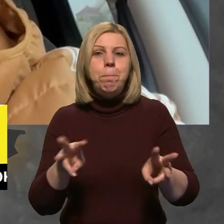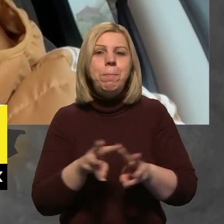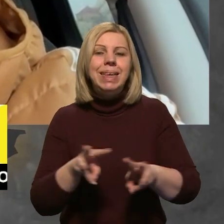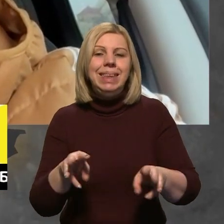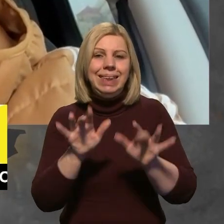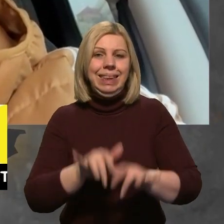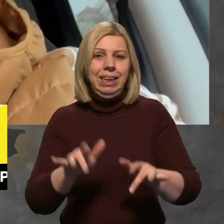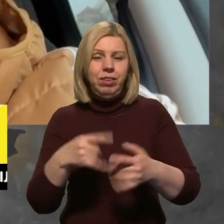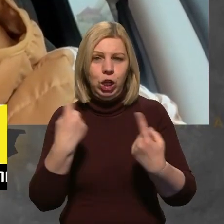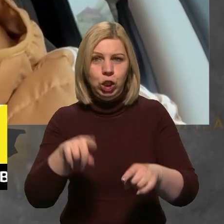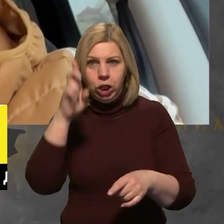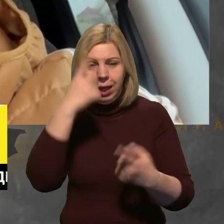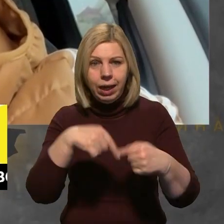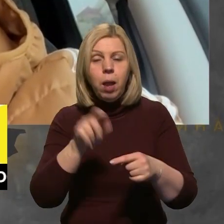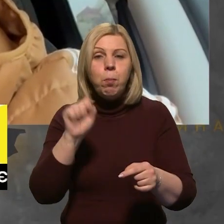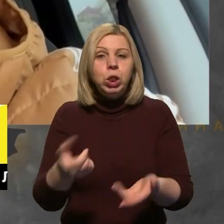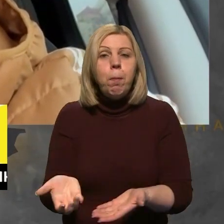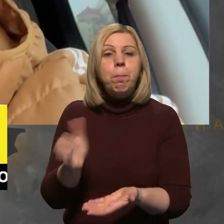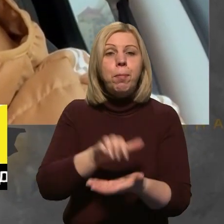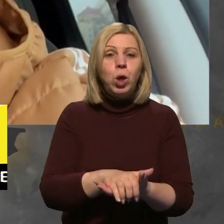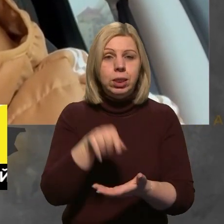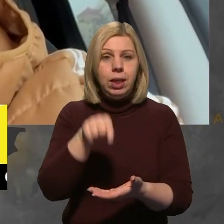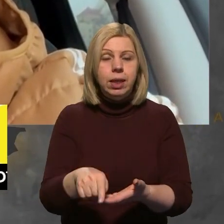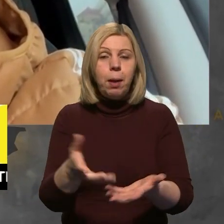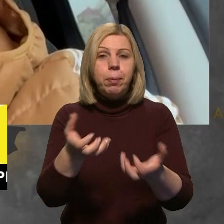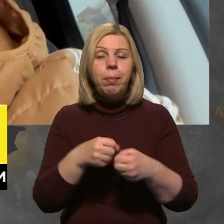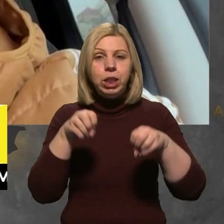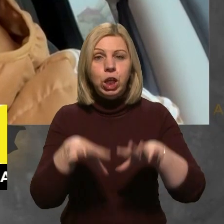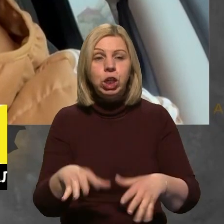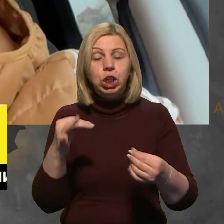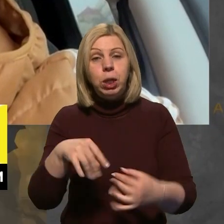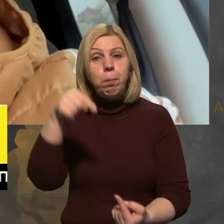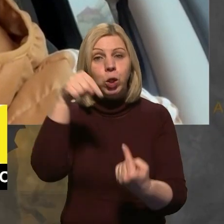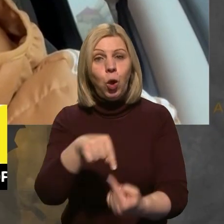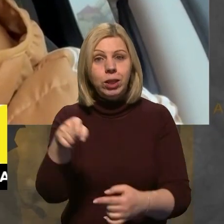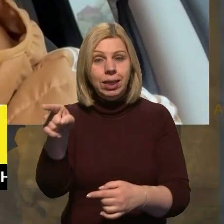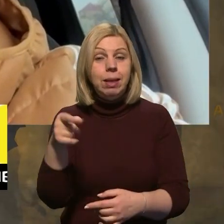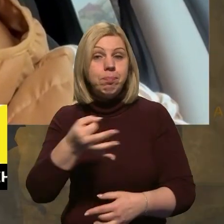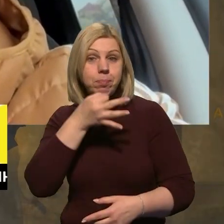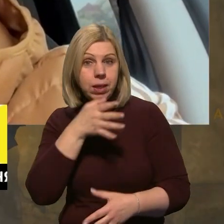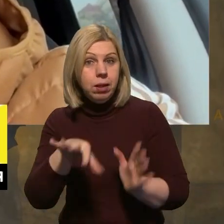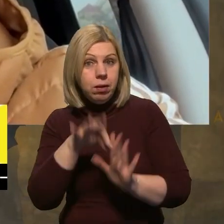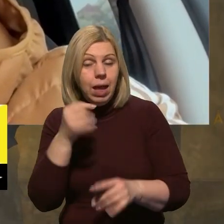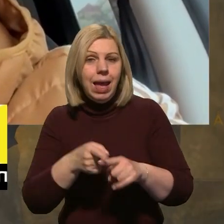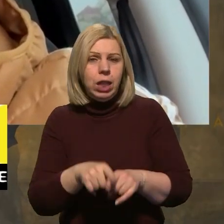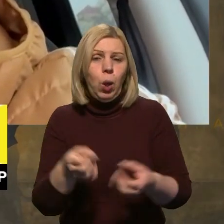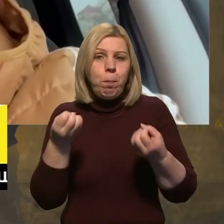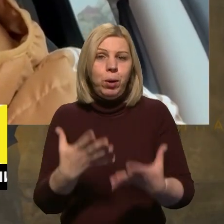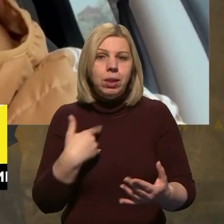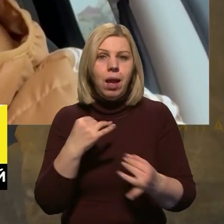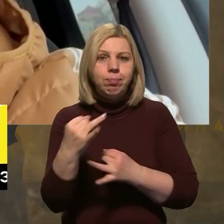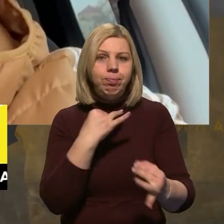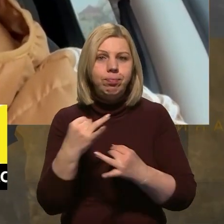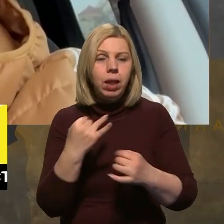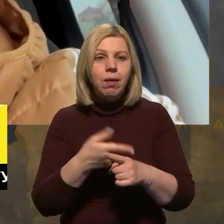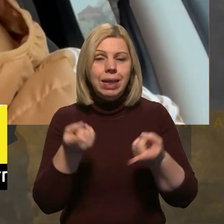інших країн зможуть ознайомитися, прийняти рішення, чи підходить це їм. І це спростить наш діалог, тому що